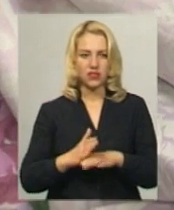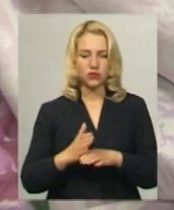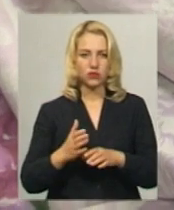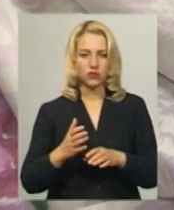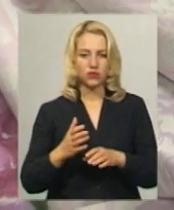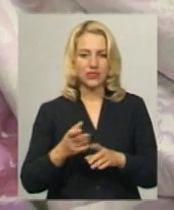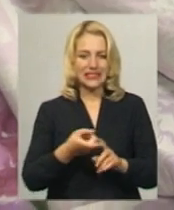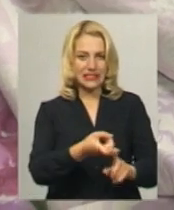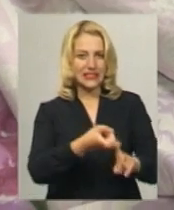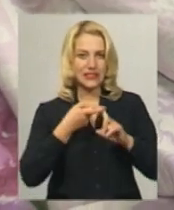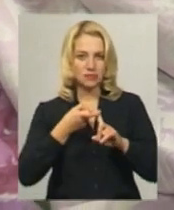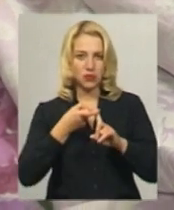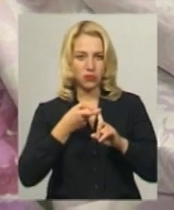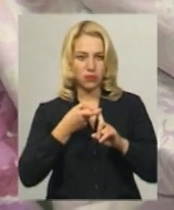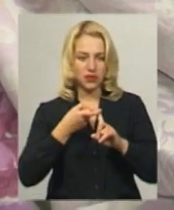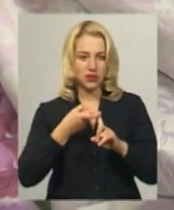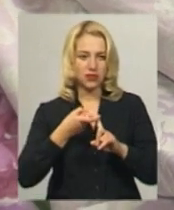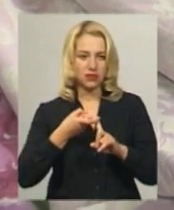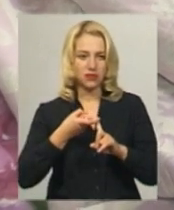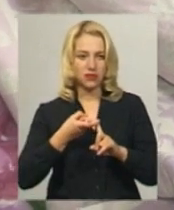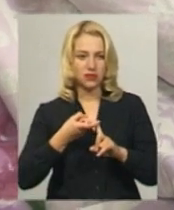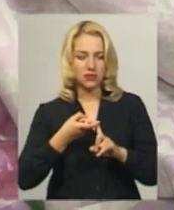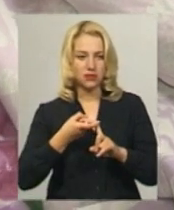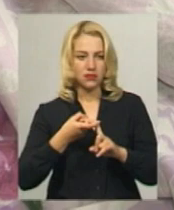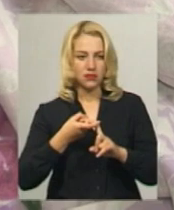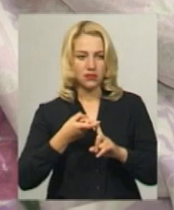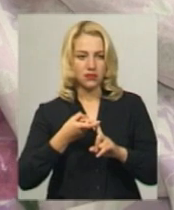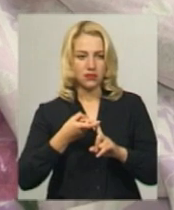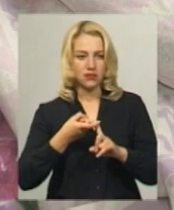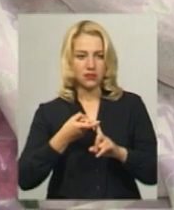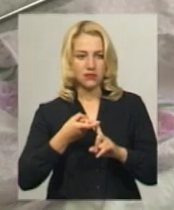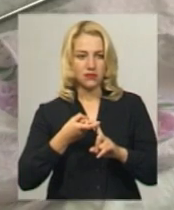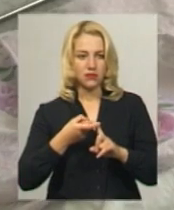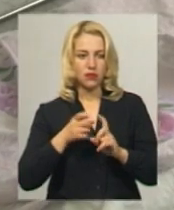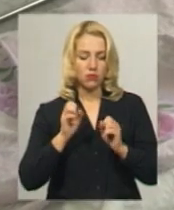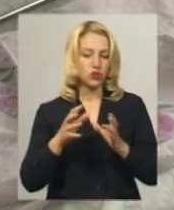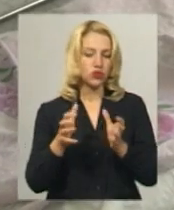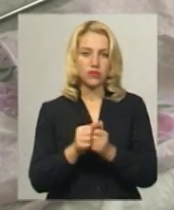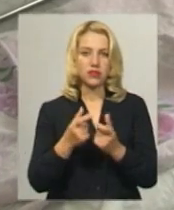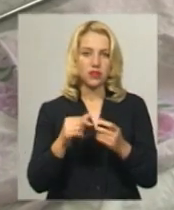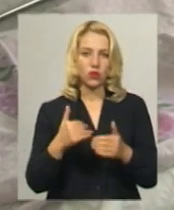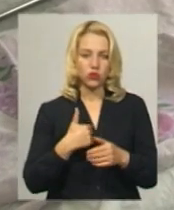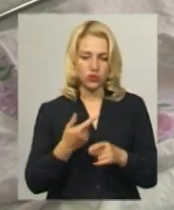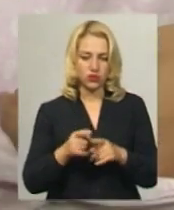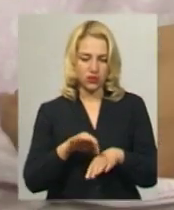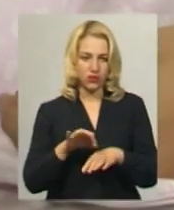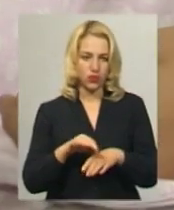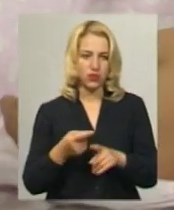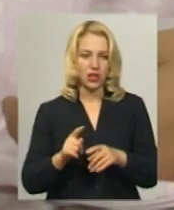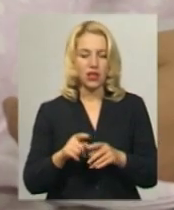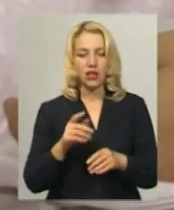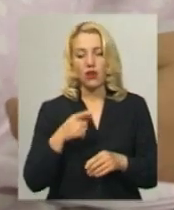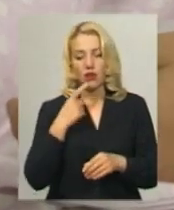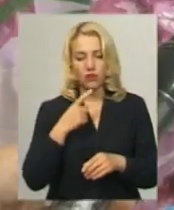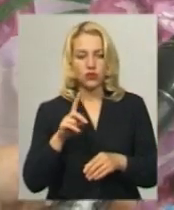і просто, де хочеш, можна це зробити. Хлопець додає, що, за словами лікарів, його стан